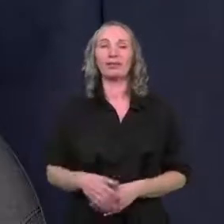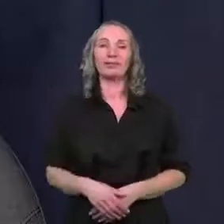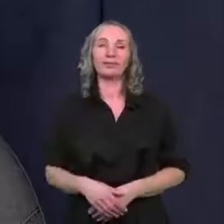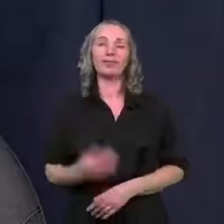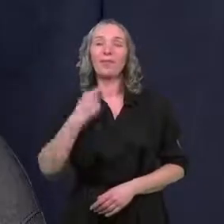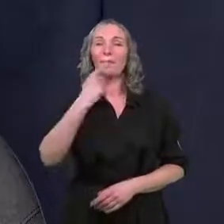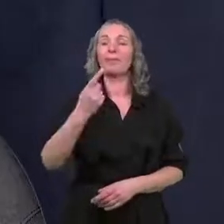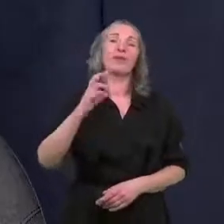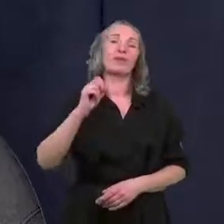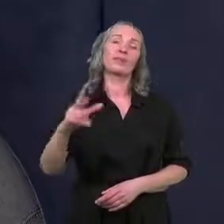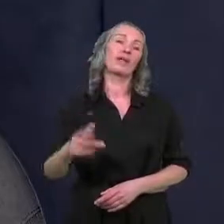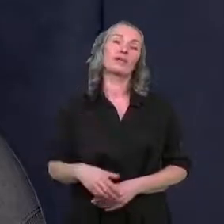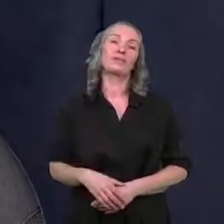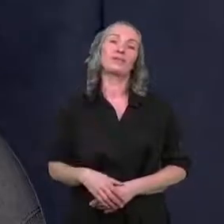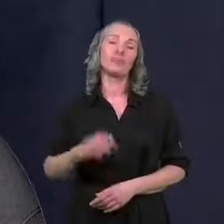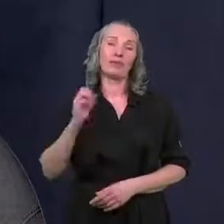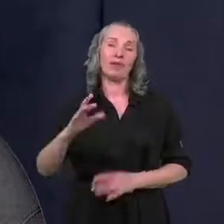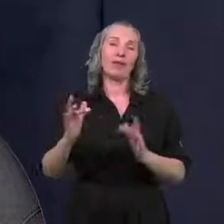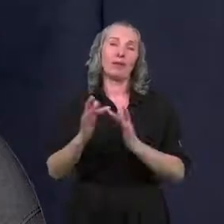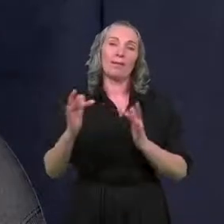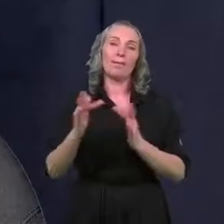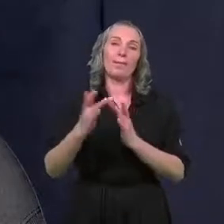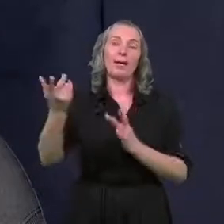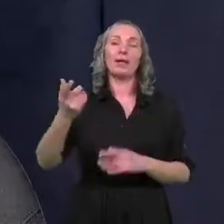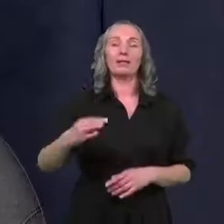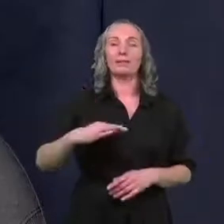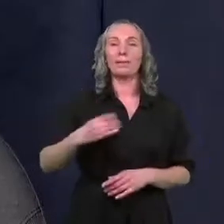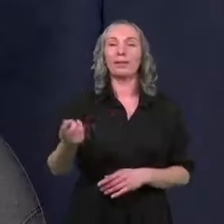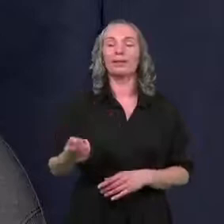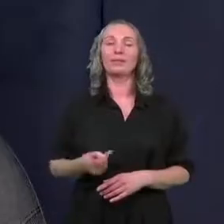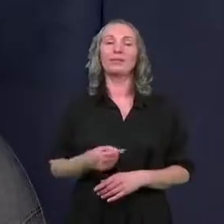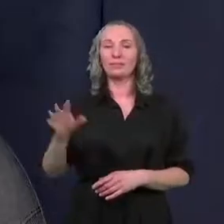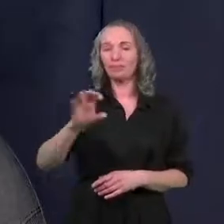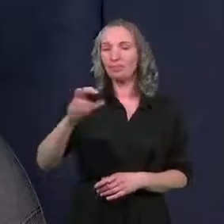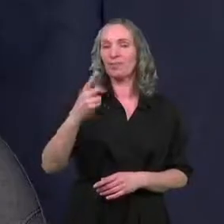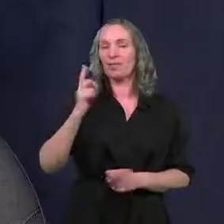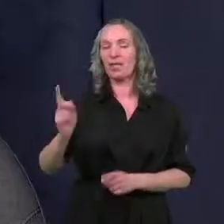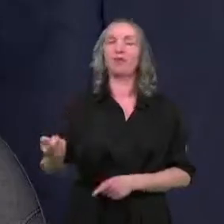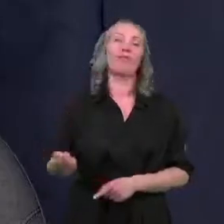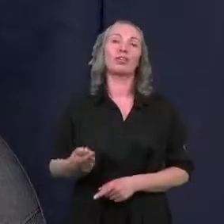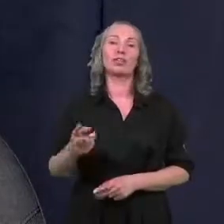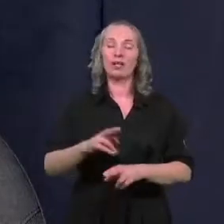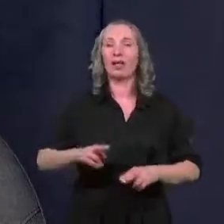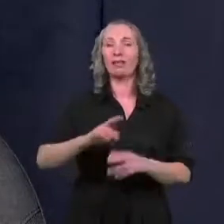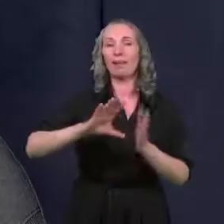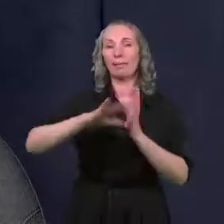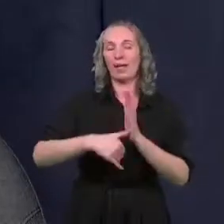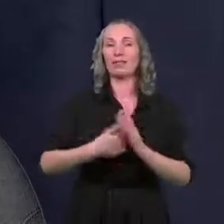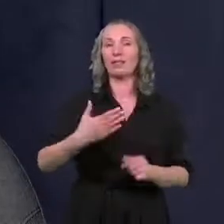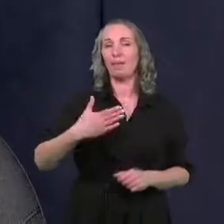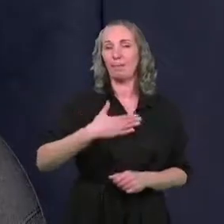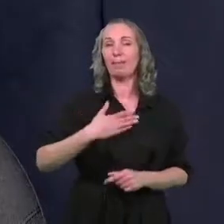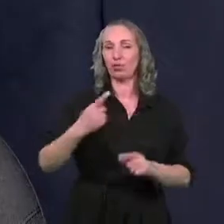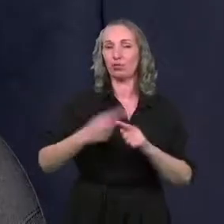Ja powiem tak, tutaj słusznie nasz widz zauważył, że w Radzie Miasta rzeczywiście mamy